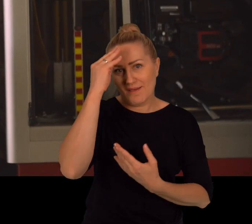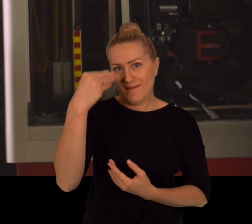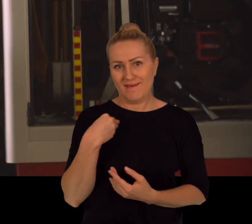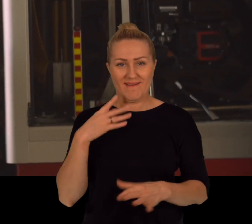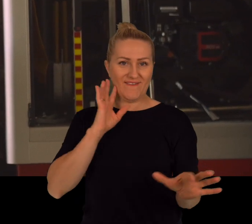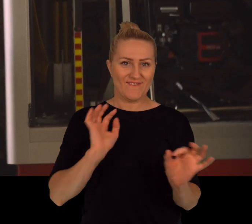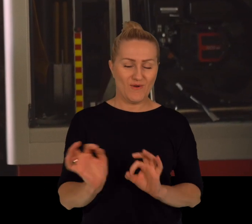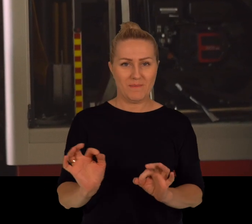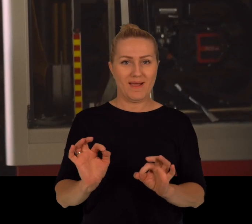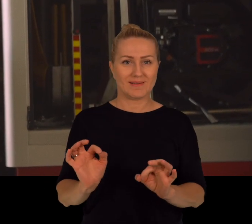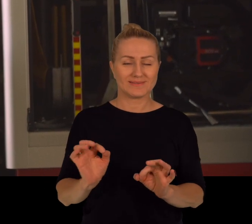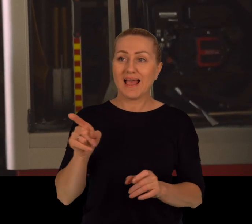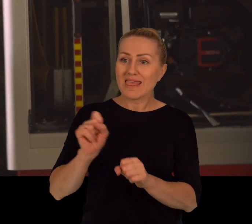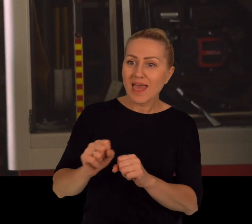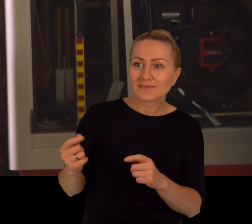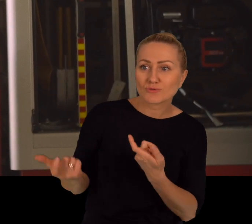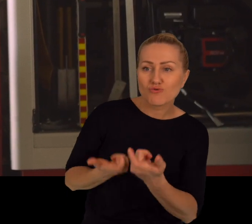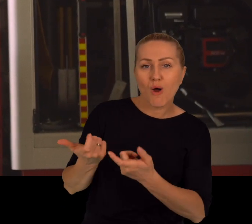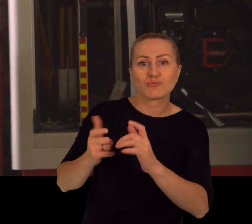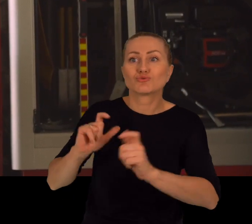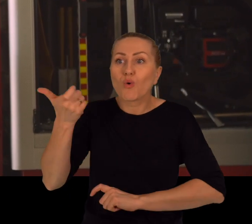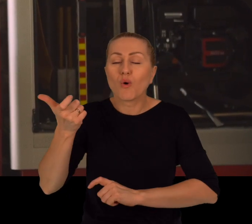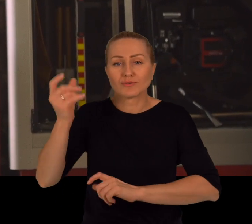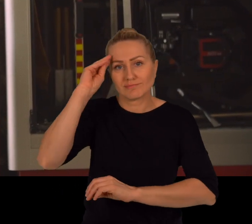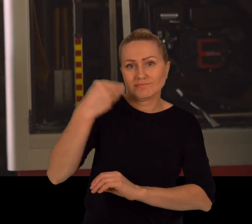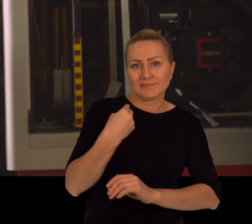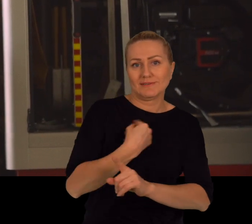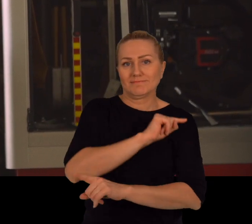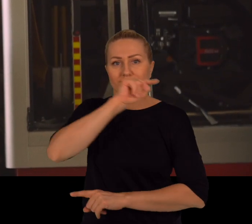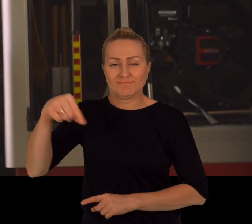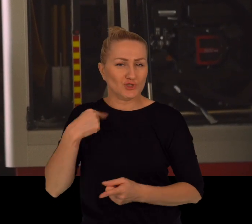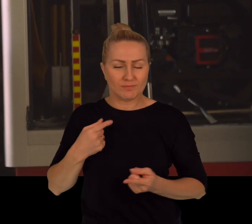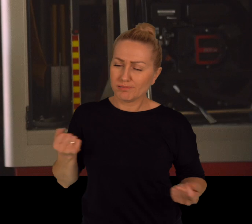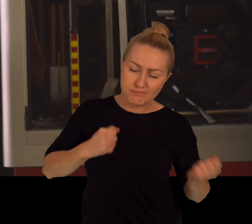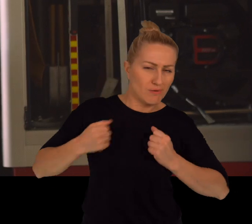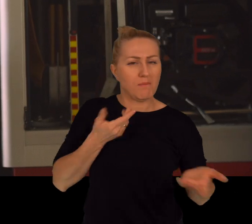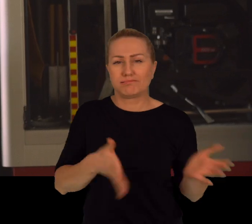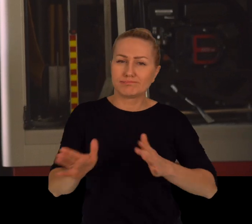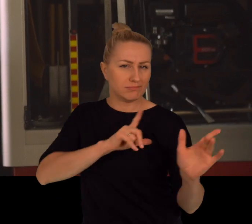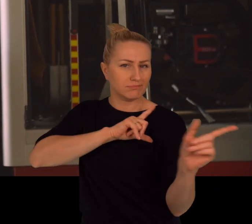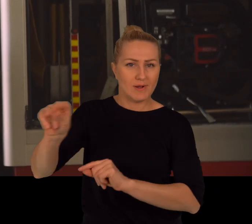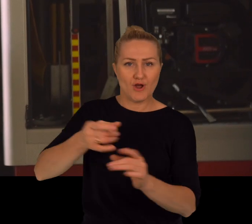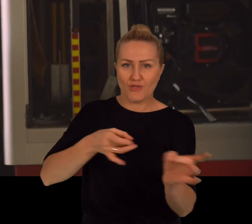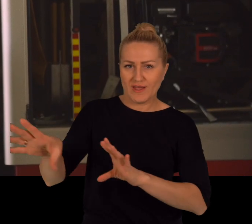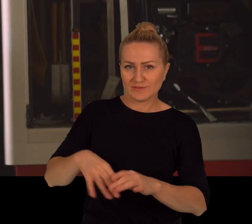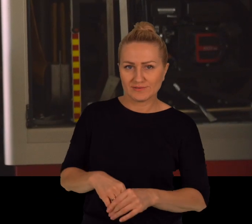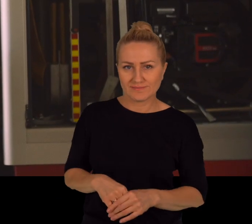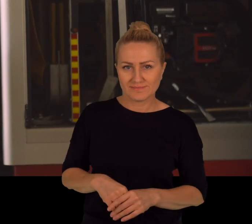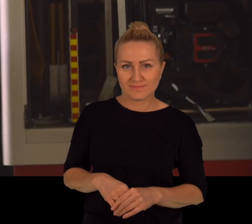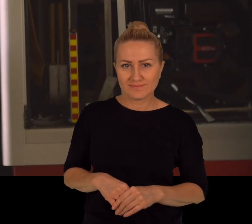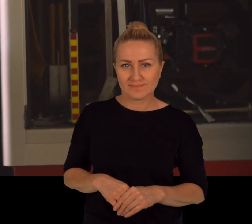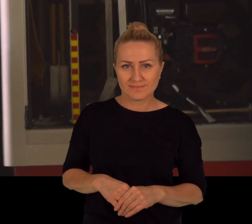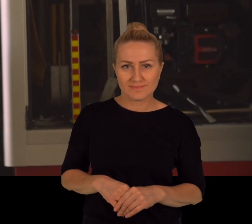po prostu wiadomość, że jest jakaś akcja, no i że mogę na nią jechać, więc po prostu zbieram się raz, dwa, no i jadę z nimi pomóc.